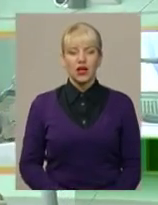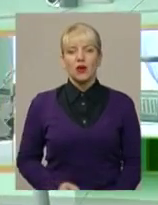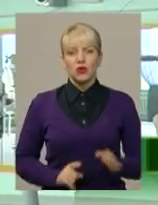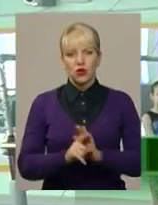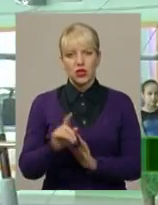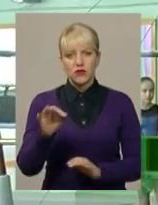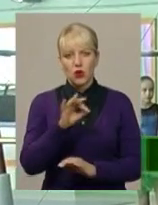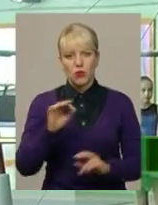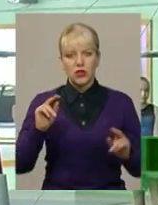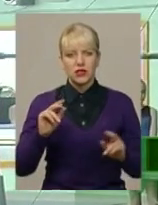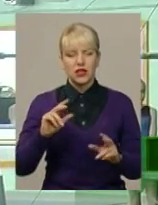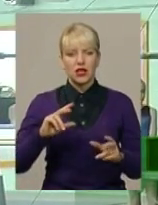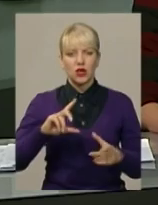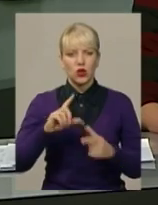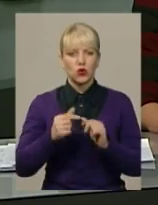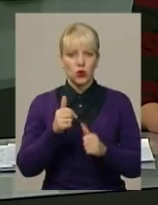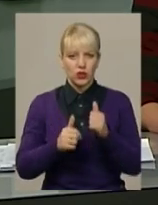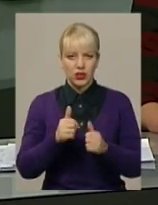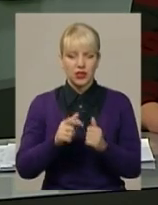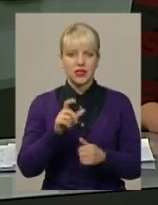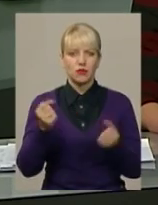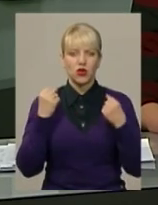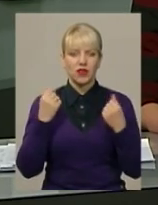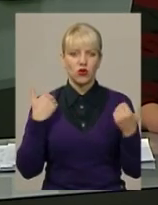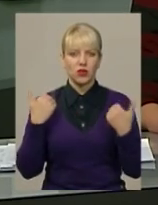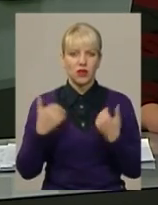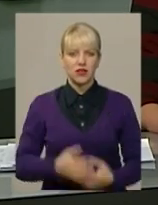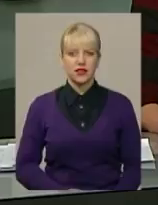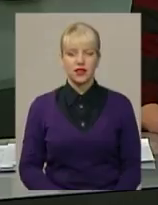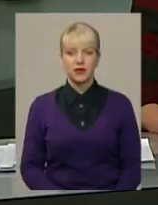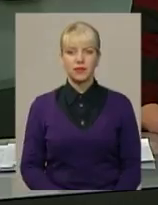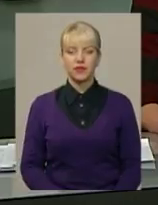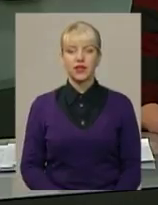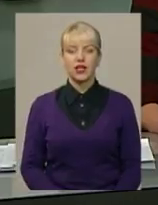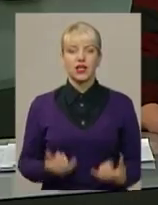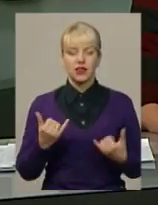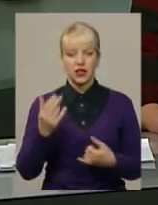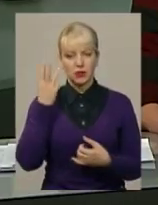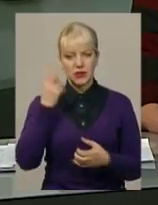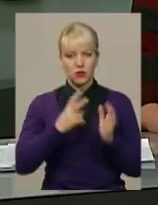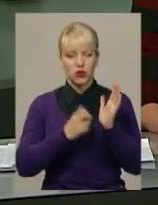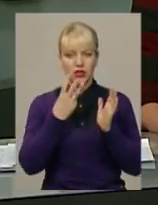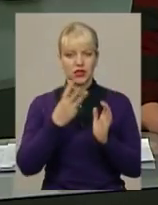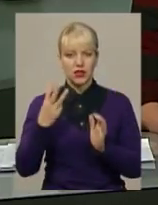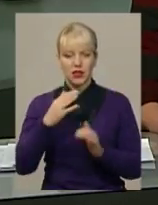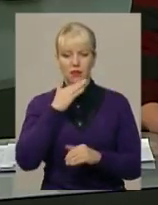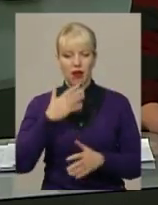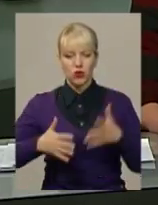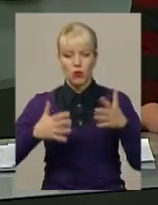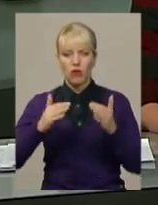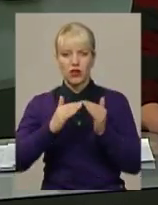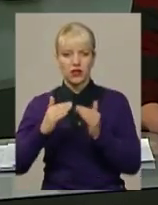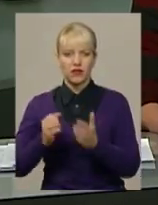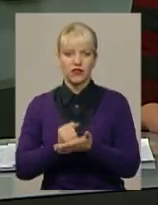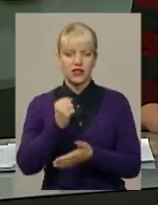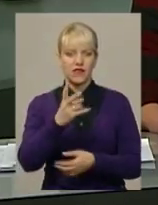турнір зі спортивної гімнастики. Нині у Хмельницькому 833 багатоповерхівки виставлені на конкурс.